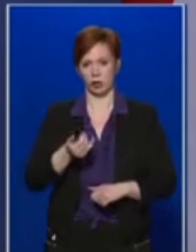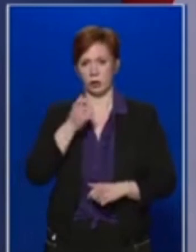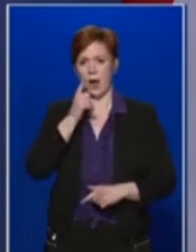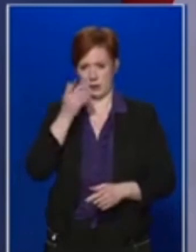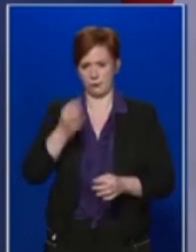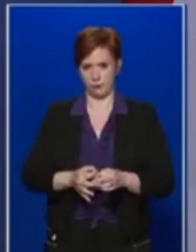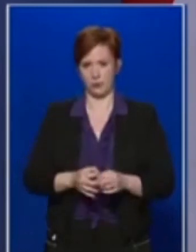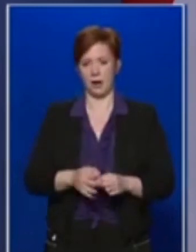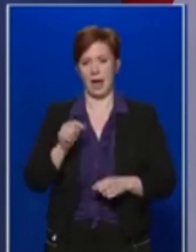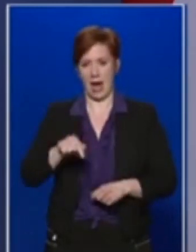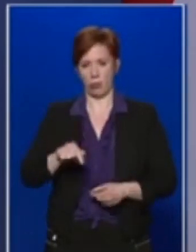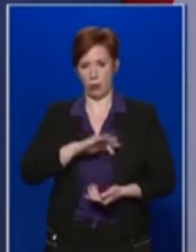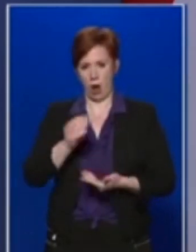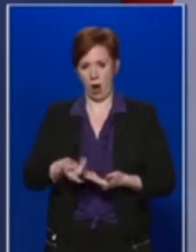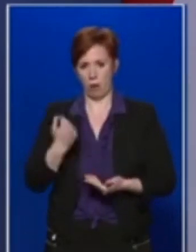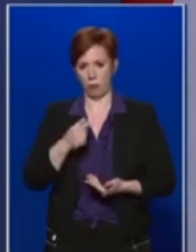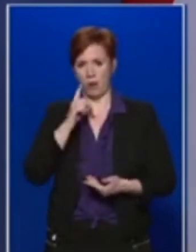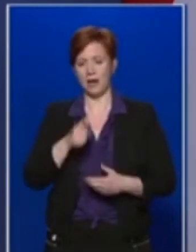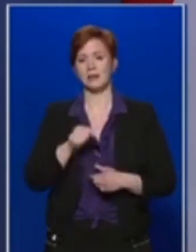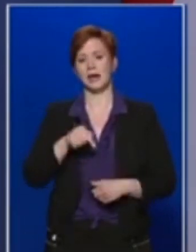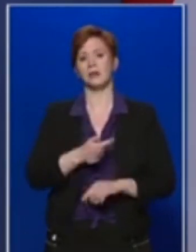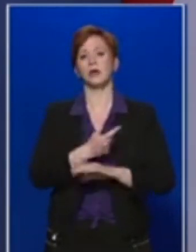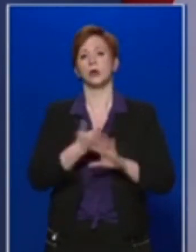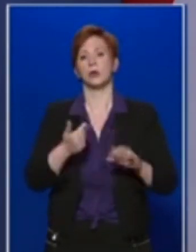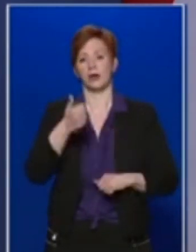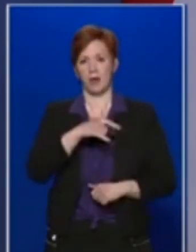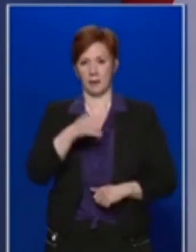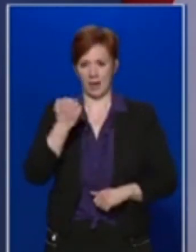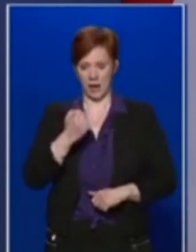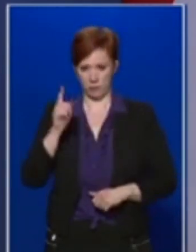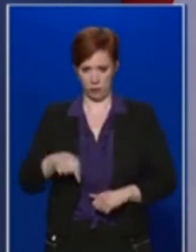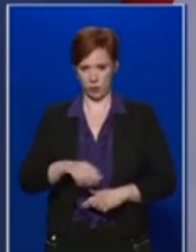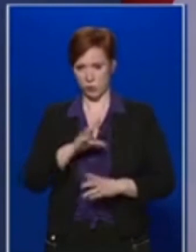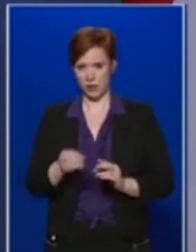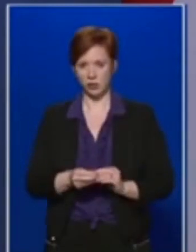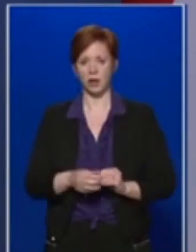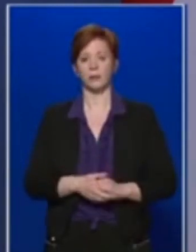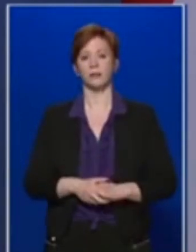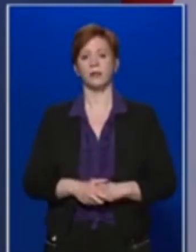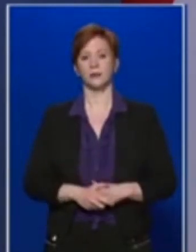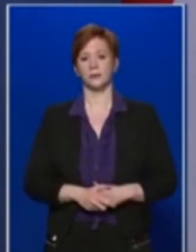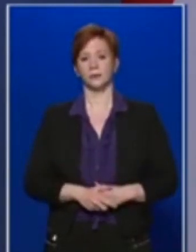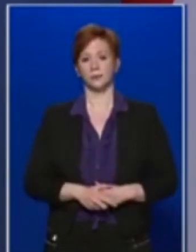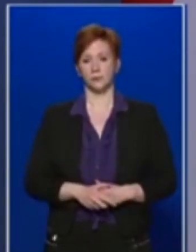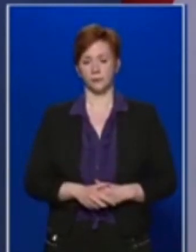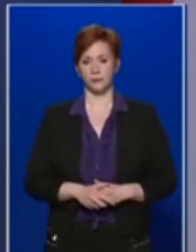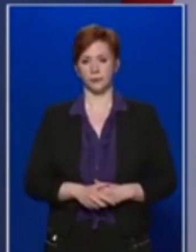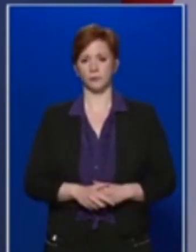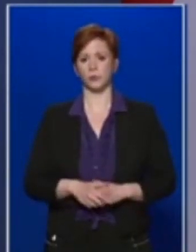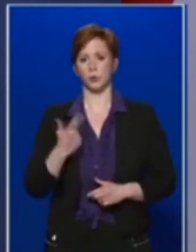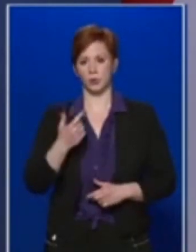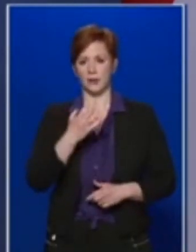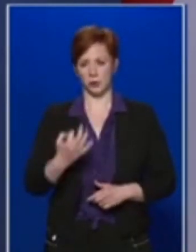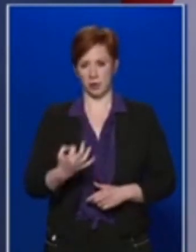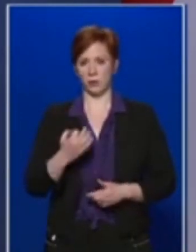fogjuk fizetni, ez mint egy 81 milliárd forint, 20%-os novemberi béremelése lesz a védőnöknek